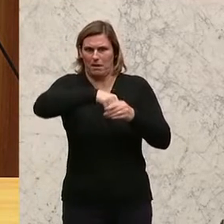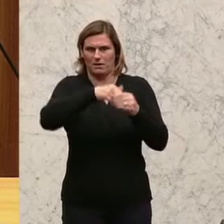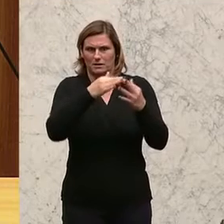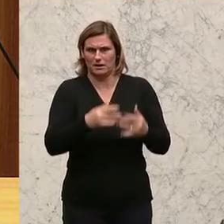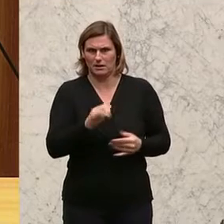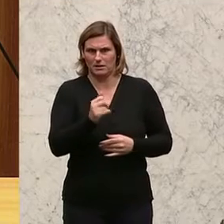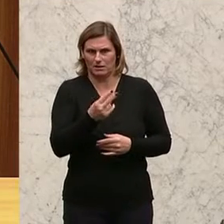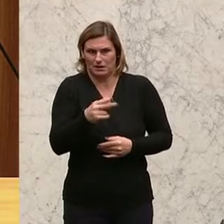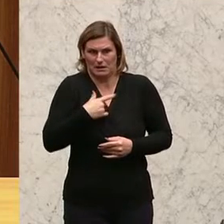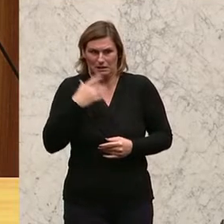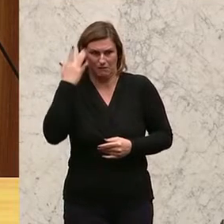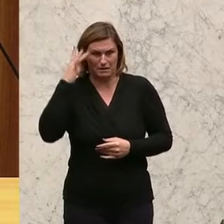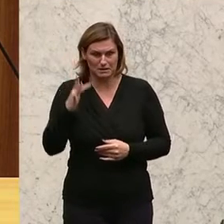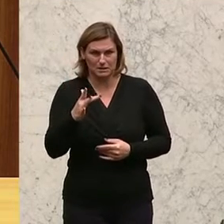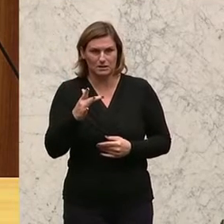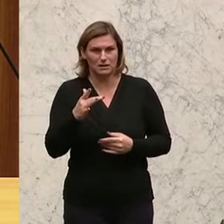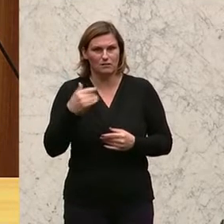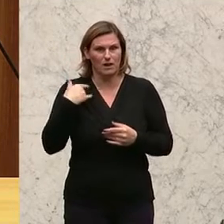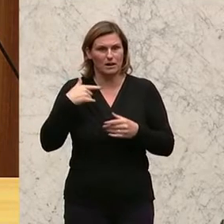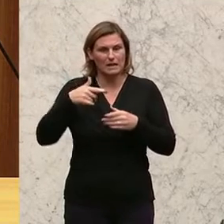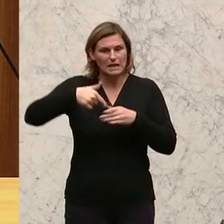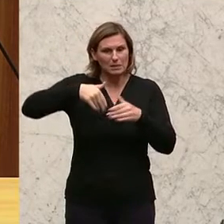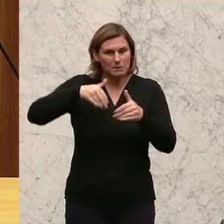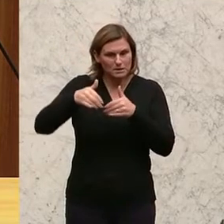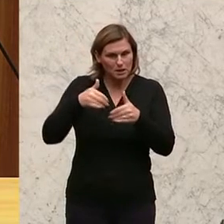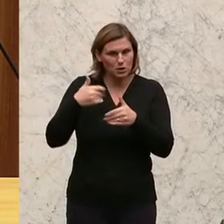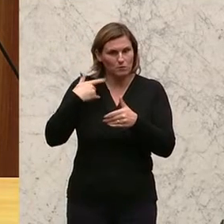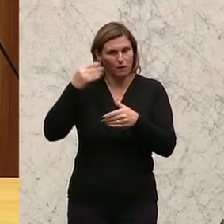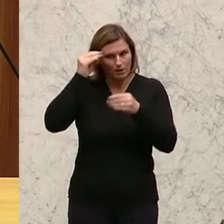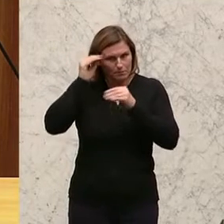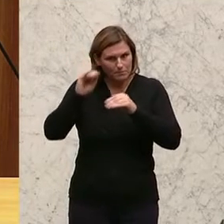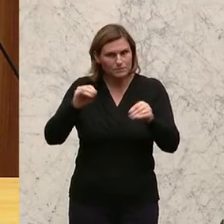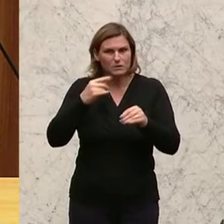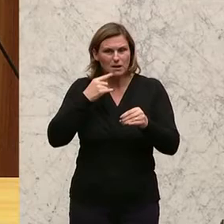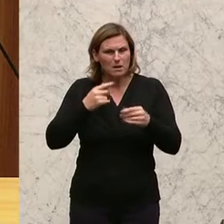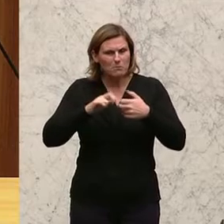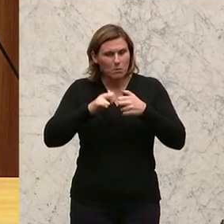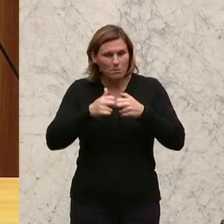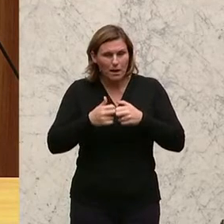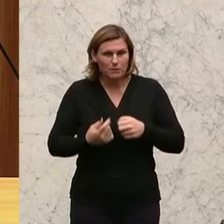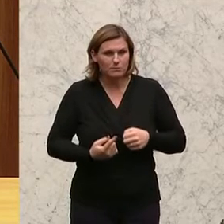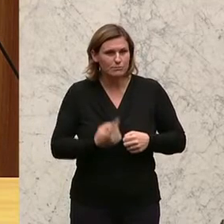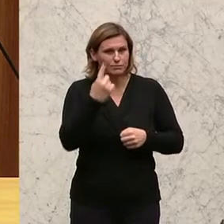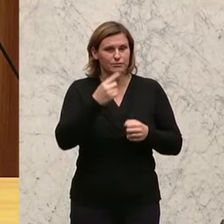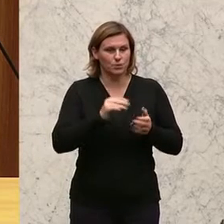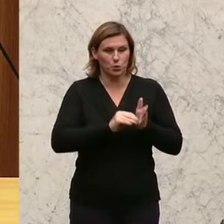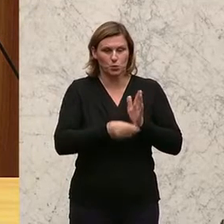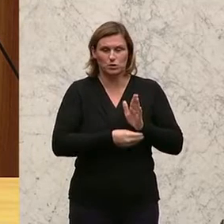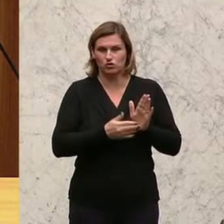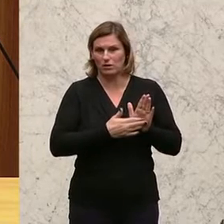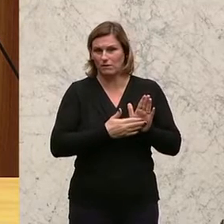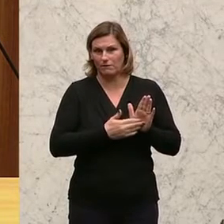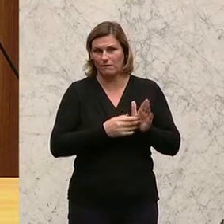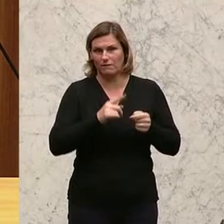Und das Innenministerium hat uns mitgeteilt, dass die größten Probleme die fehlende Unterschrift oder